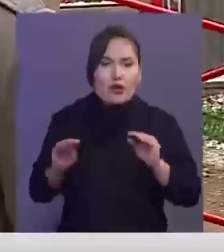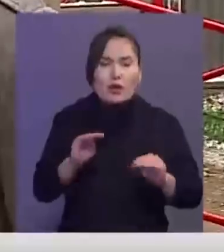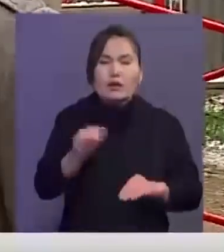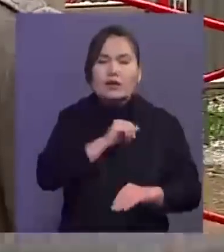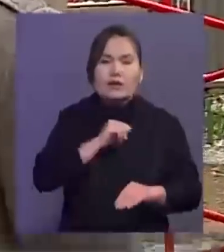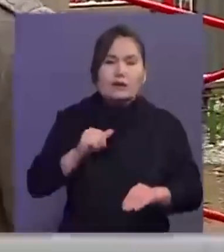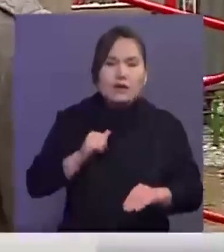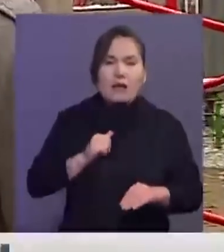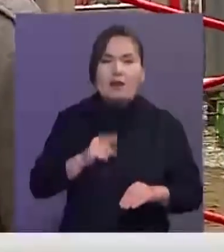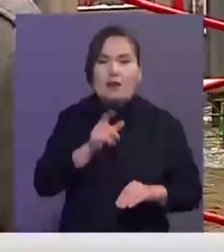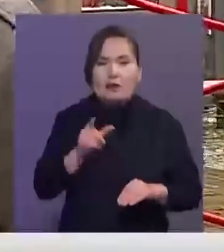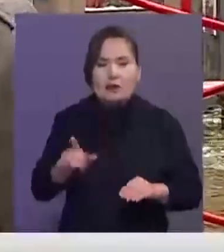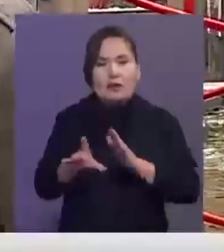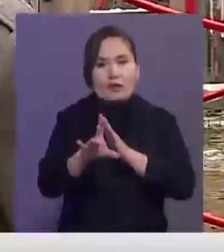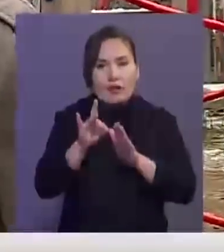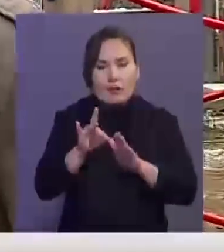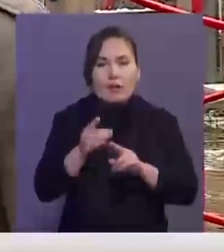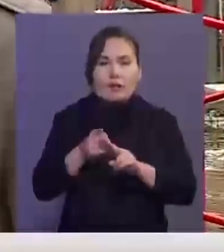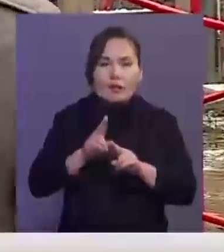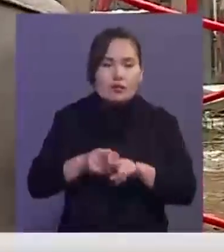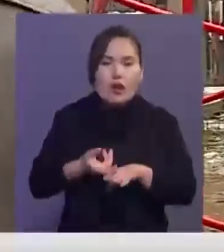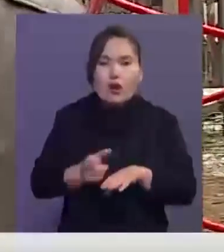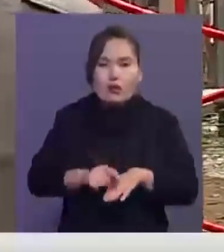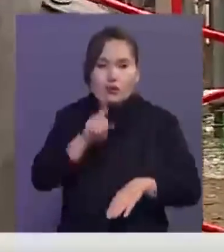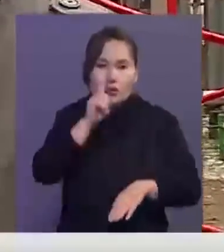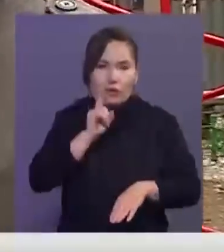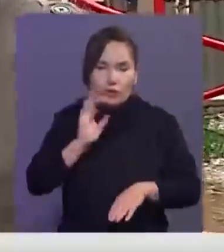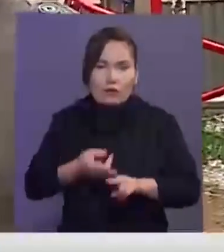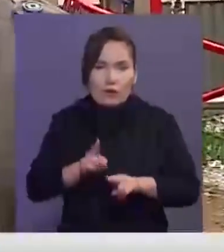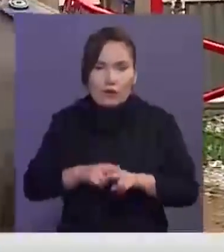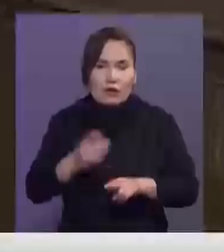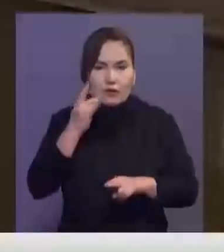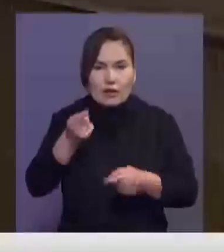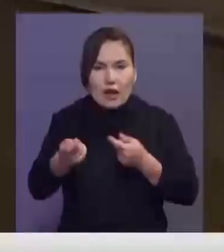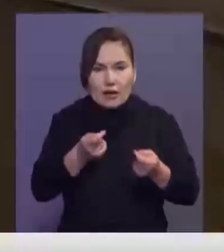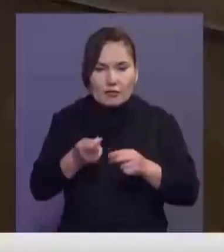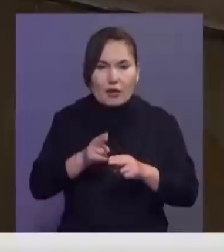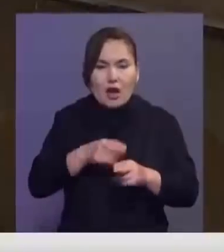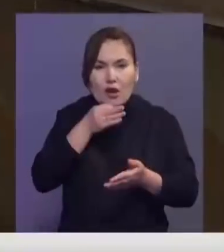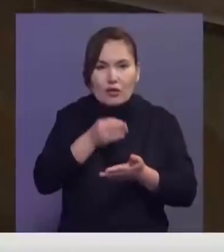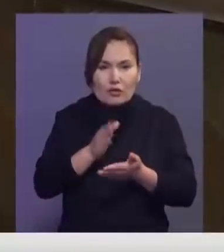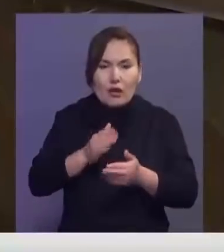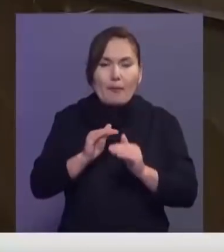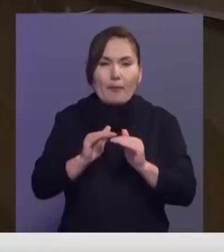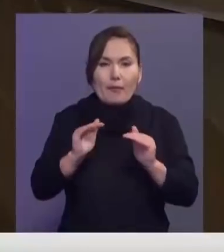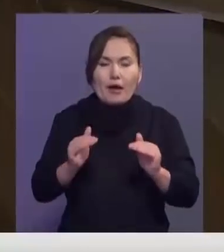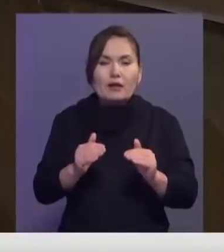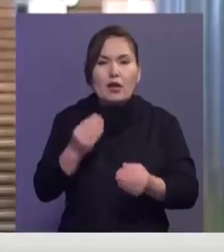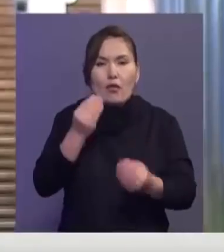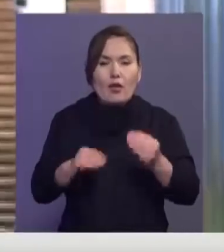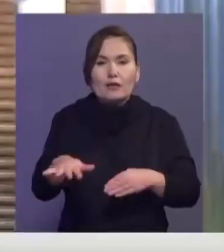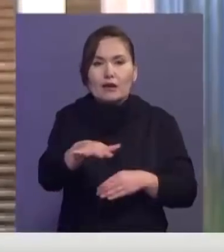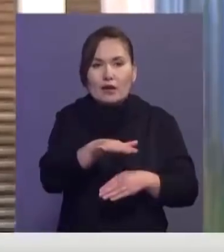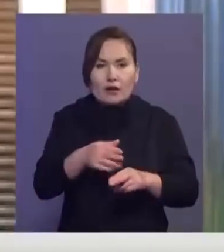таңдап береді. Егер қаламаса, өзімі жасап береміз, әкімдік қашанда жауапты болады. Балылар алаң ғанымыз көлік және жаяу